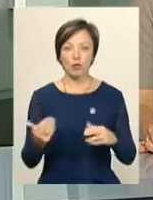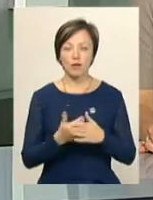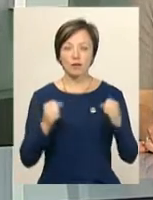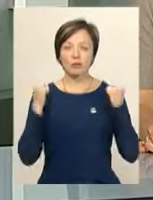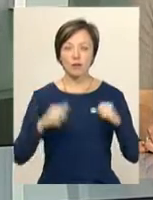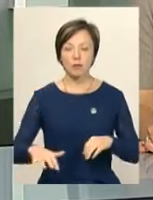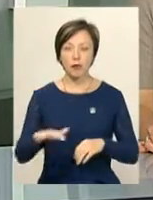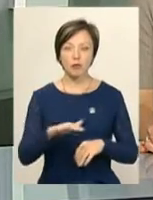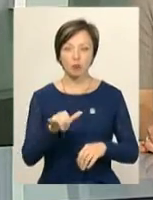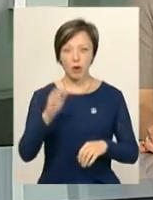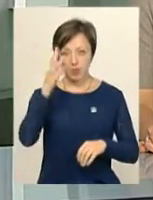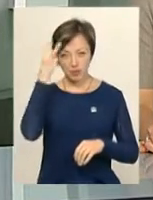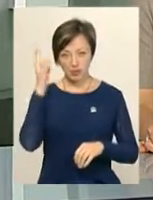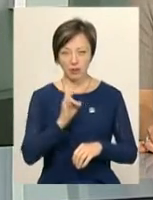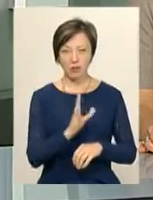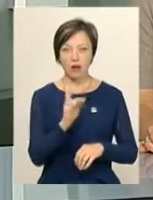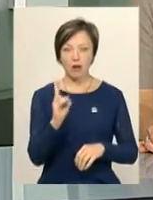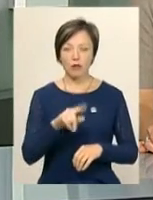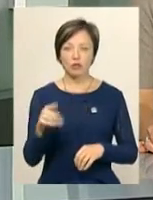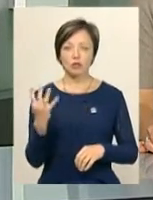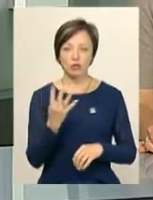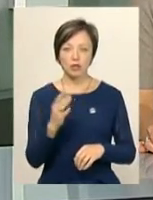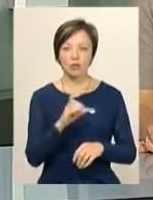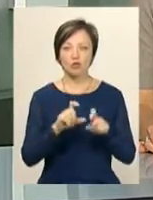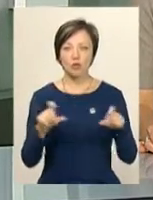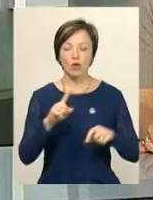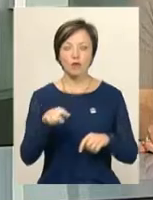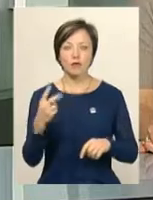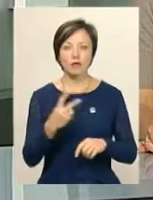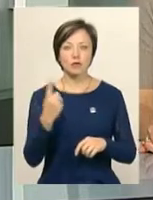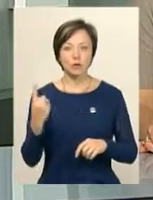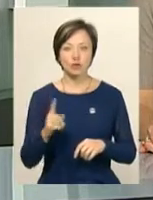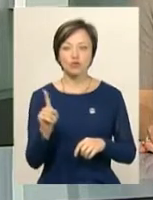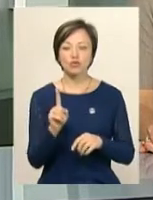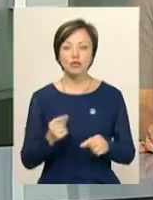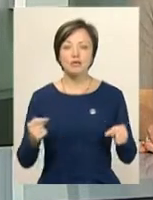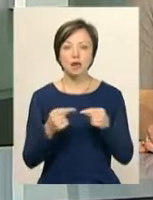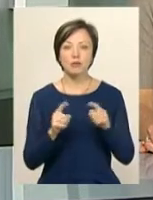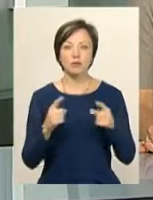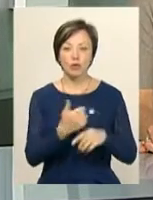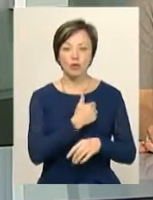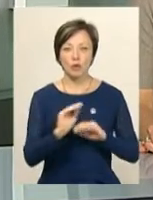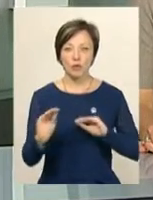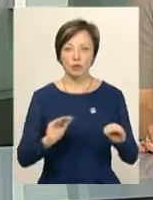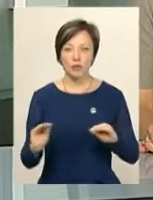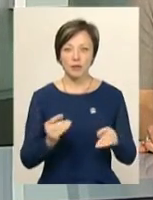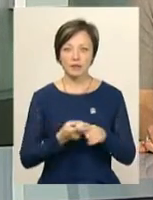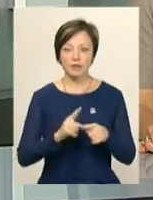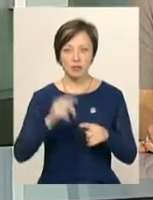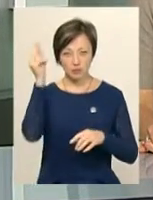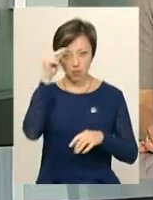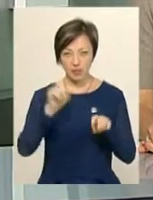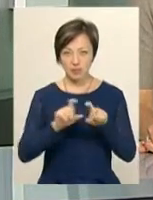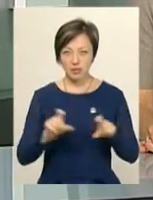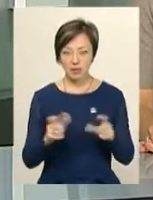спортивних майданчиків у Хмельницькому НВК номер 4 та ЗОЖ номер 21. Що саме і чому хочуть облаштувати у цих навчальних